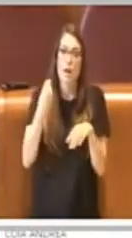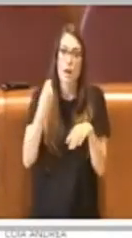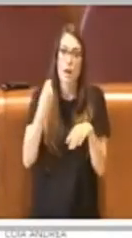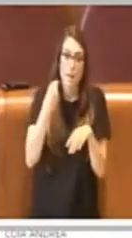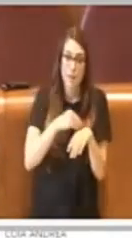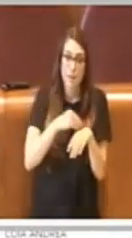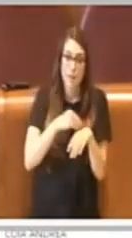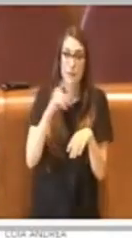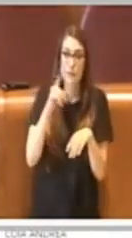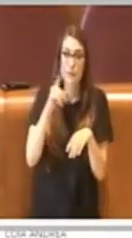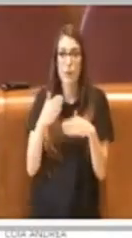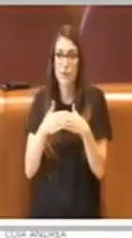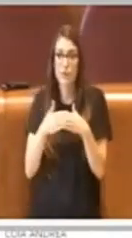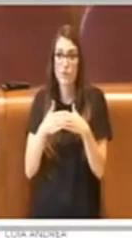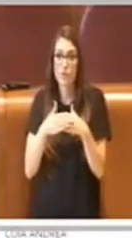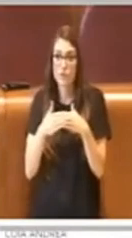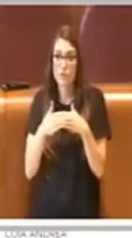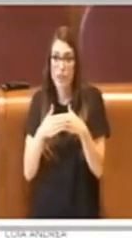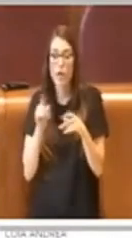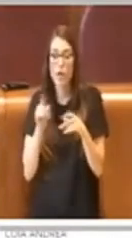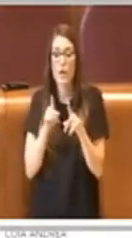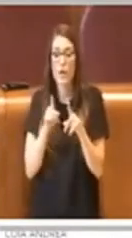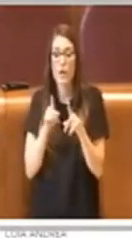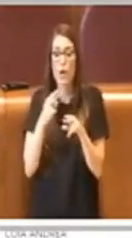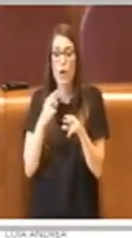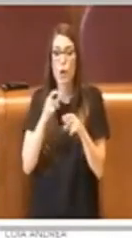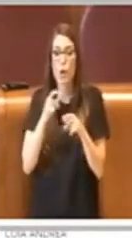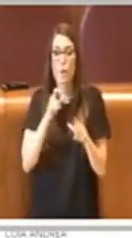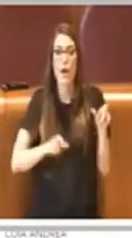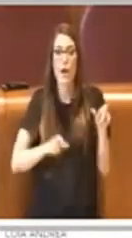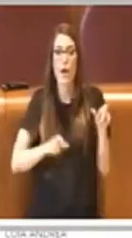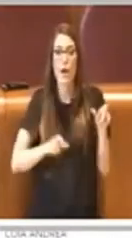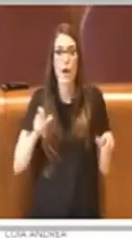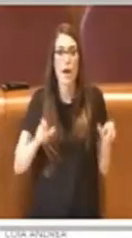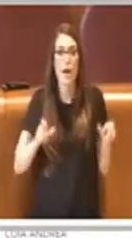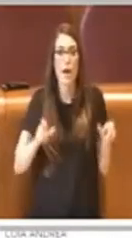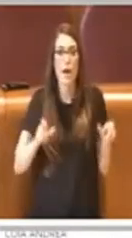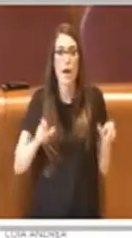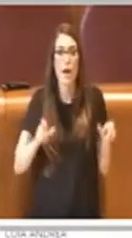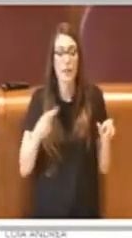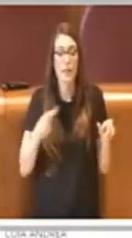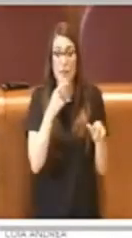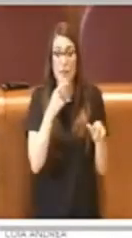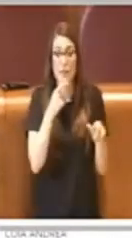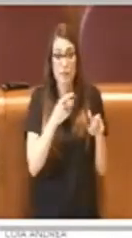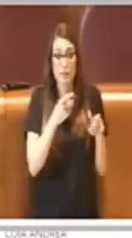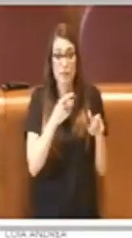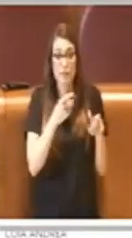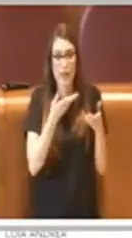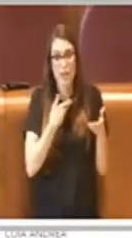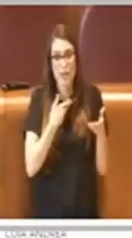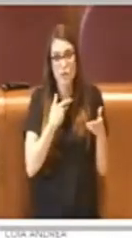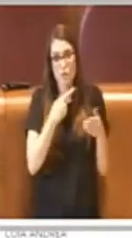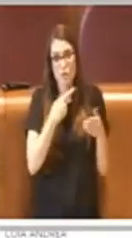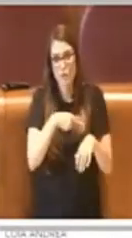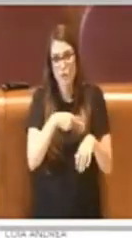per portare la nostra vicinanza come Romani a chi in queste ore sta soffrendo. Grazie mille Presidente.